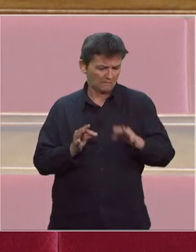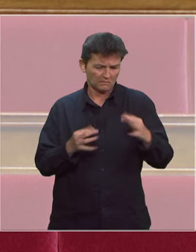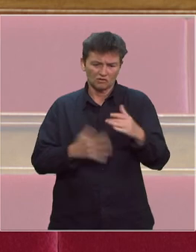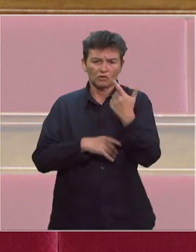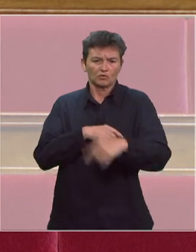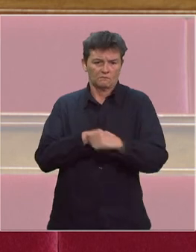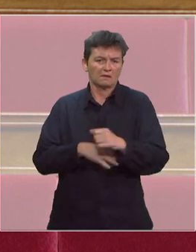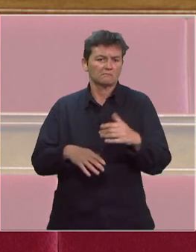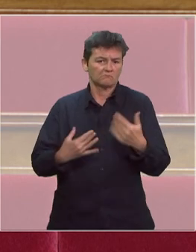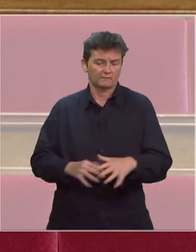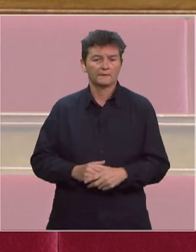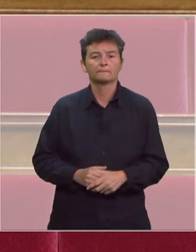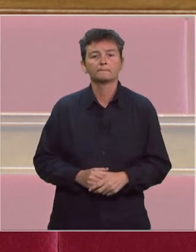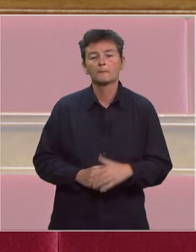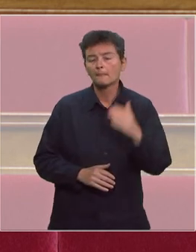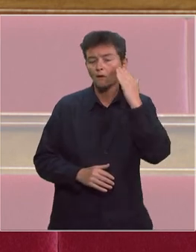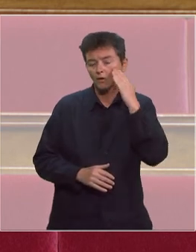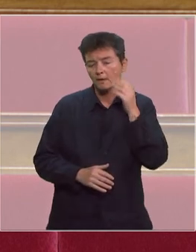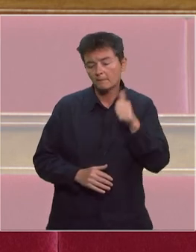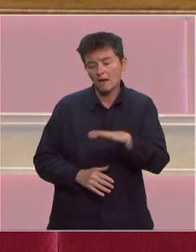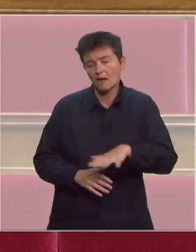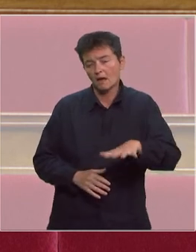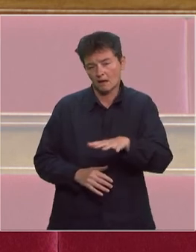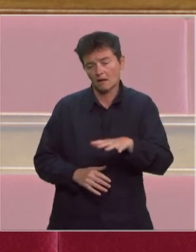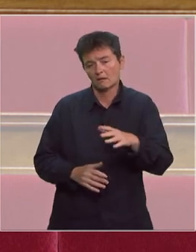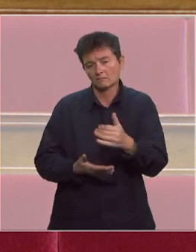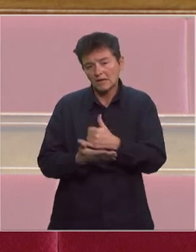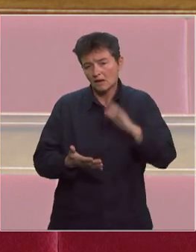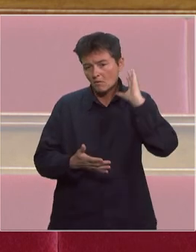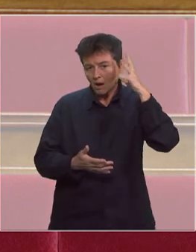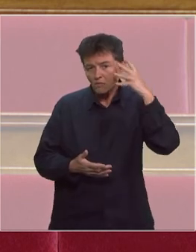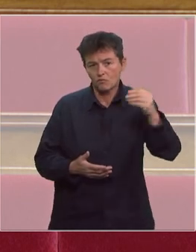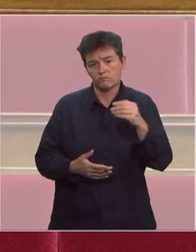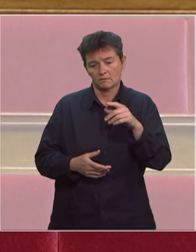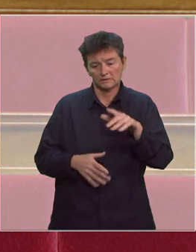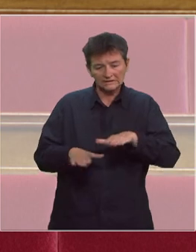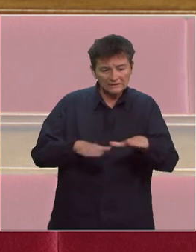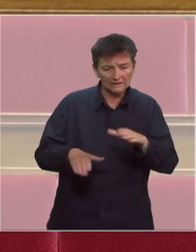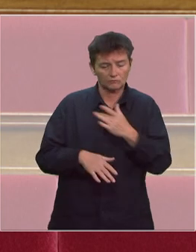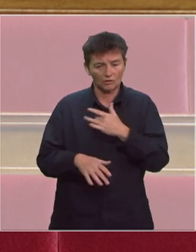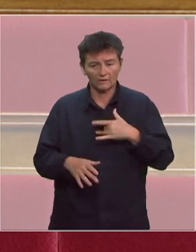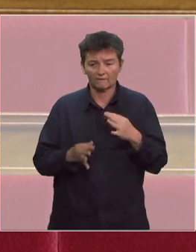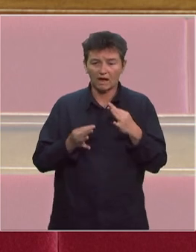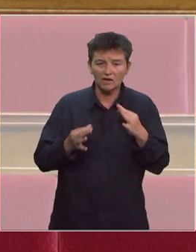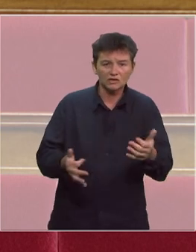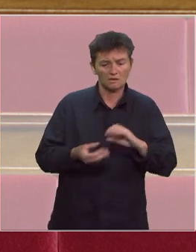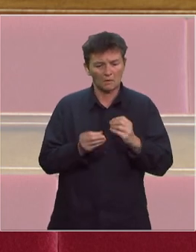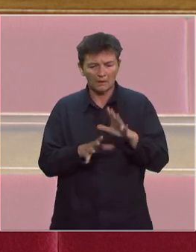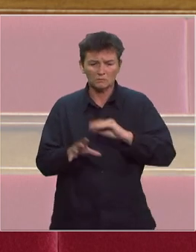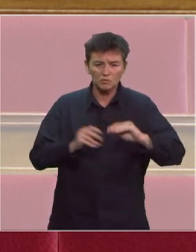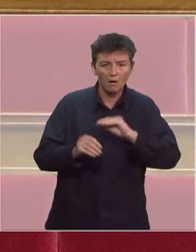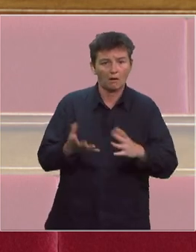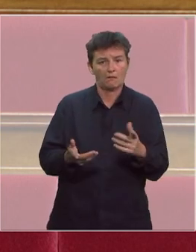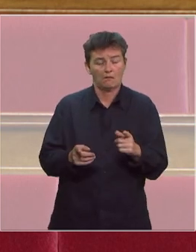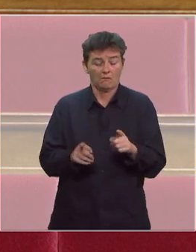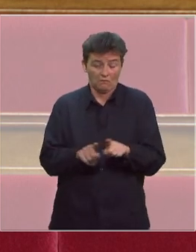semaines. Vous connaissez bien les difficultés, madame la ministre de la Guadeloupe, la fragilité de son système de santé, les problèmes liés aux soins, à